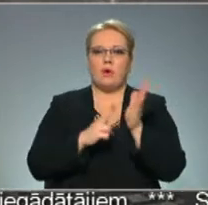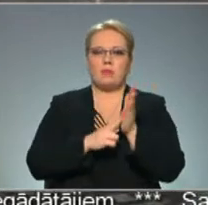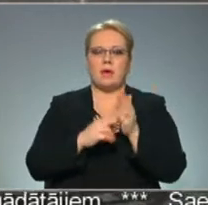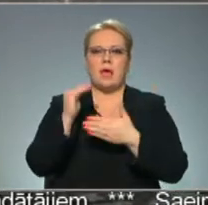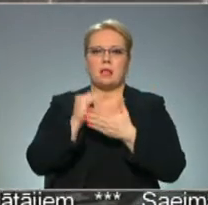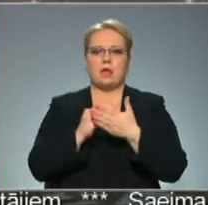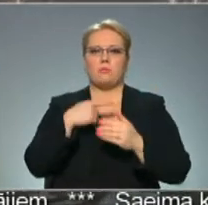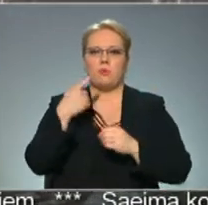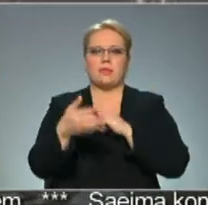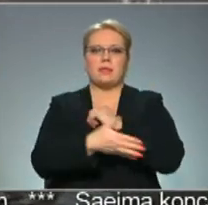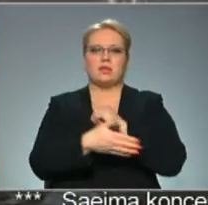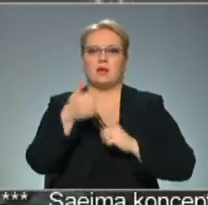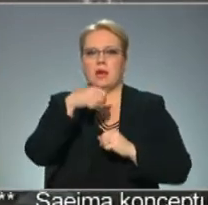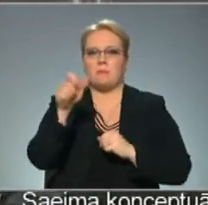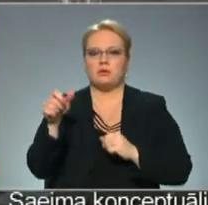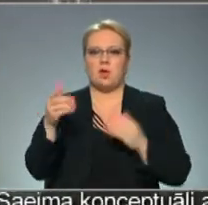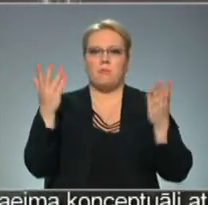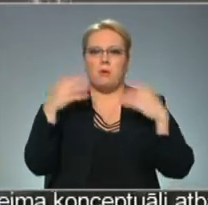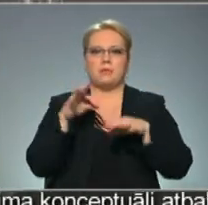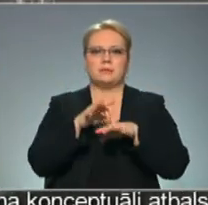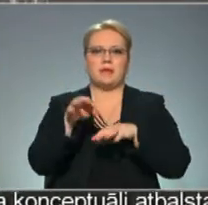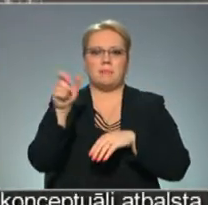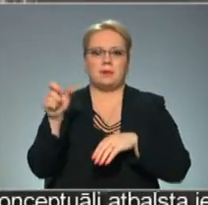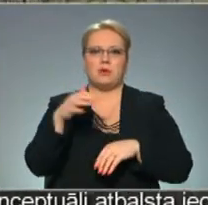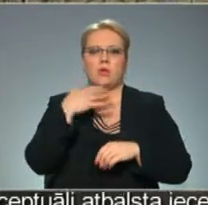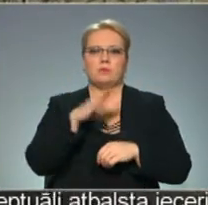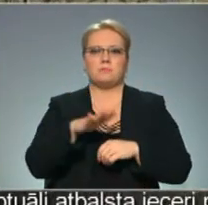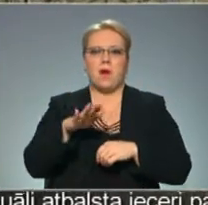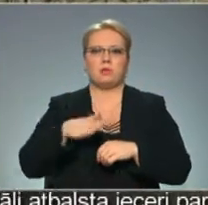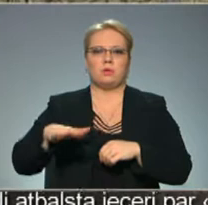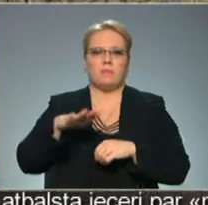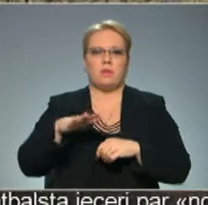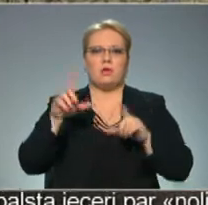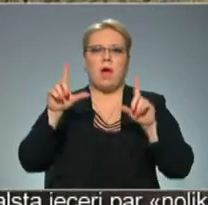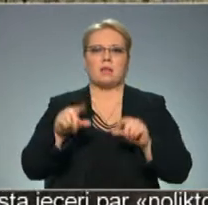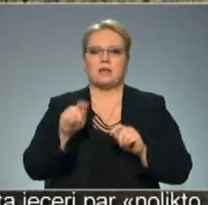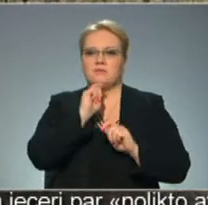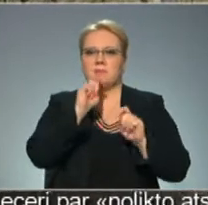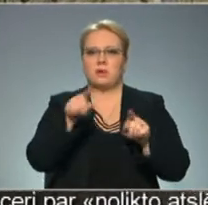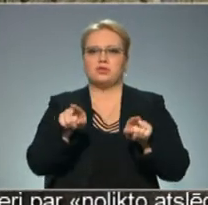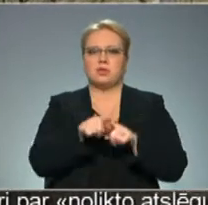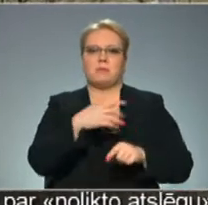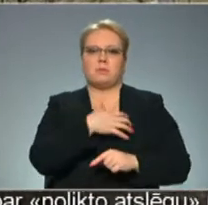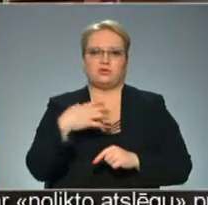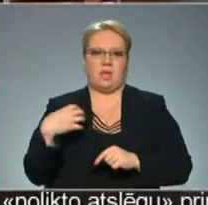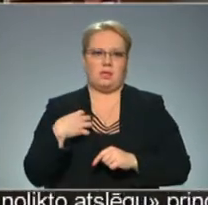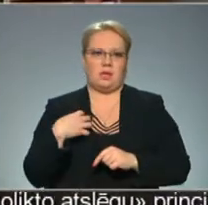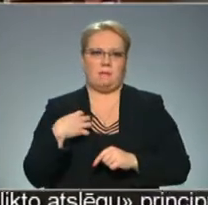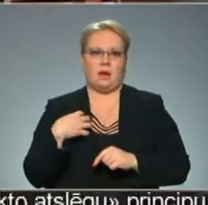ar likumu noteikti trūcīgām personām, pautiski represētiem un daudzbērņu ģimenēm. Savas atlaides var piešķirt arī pašvaldību.